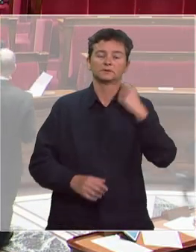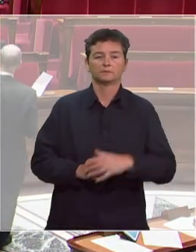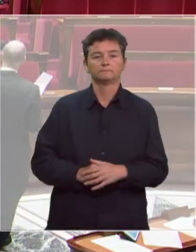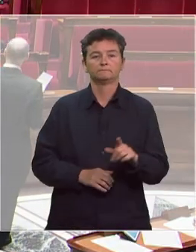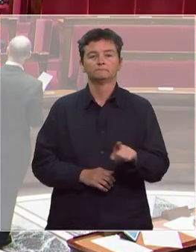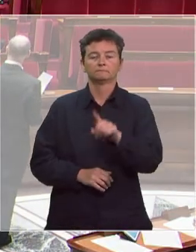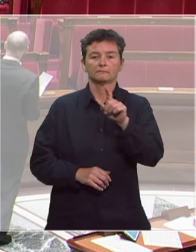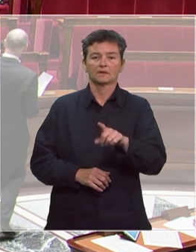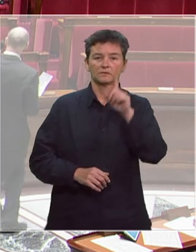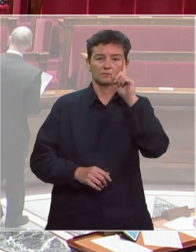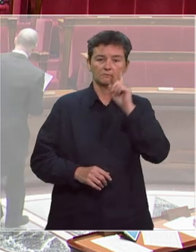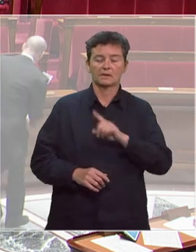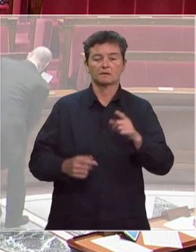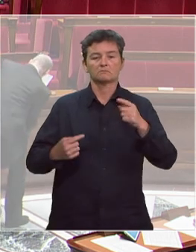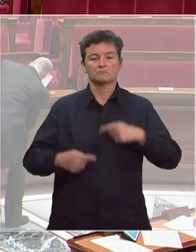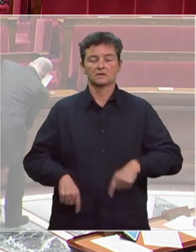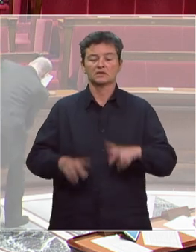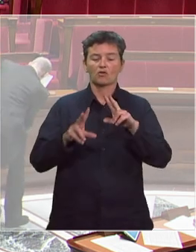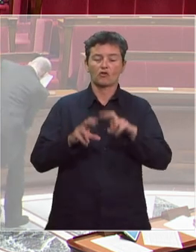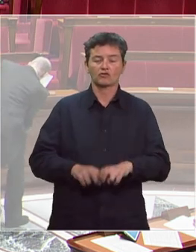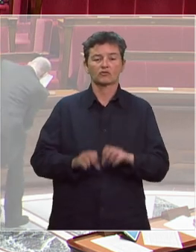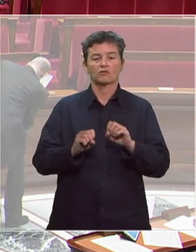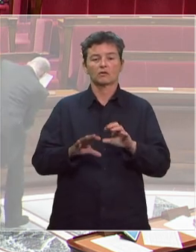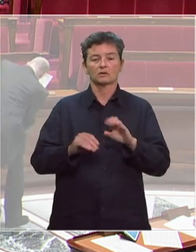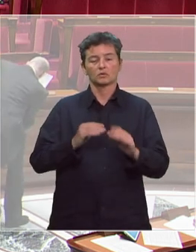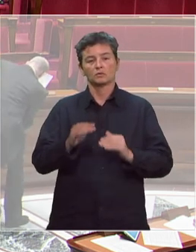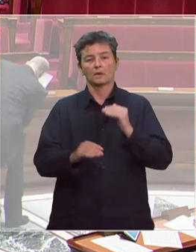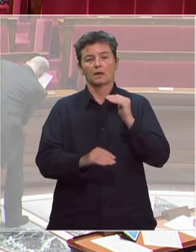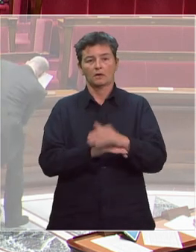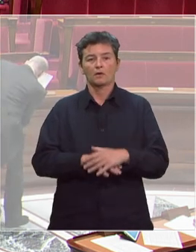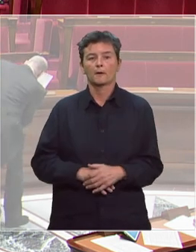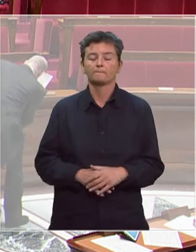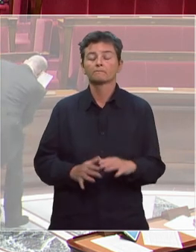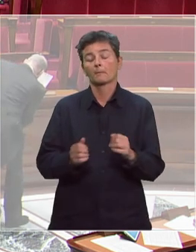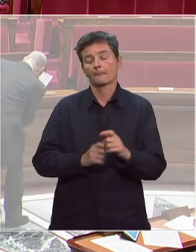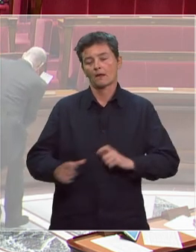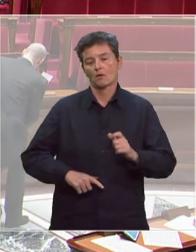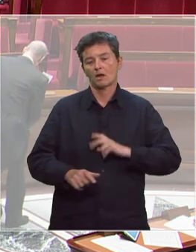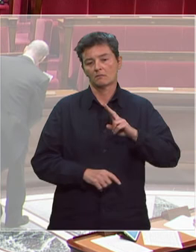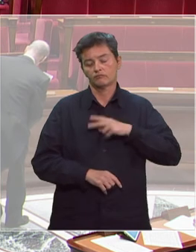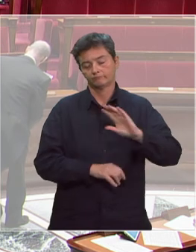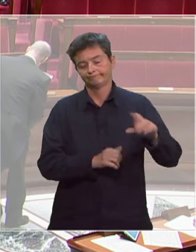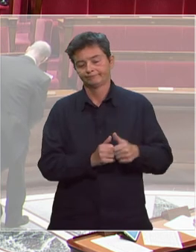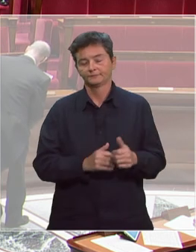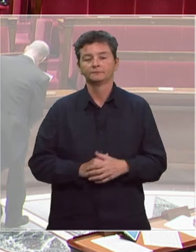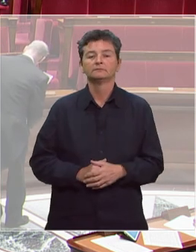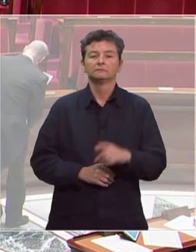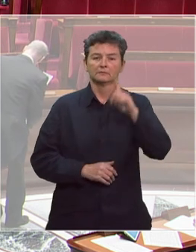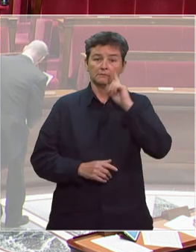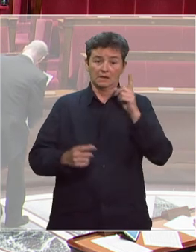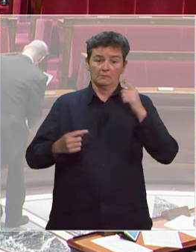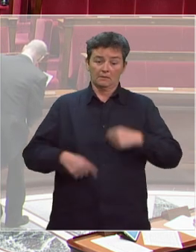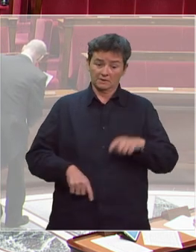s'adresse à madame Frédérique Vidal, ministre de la Recherche et de l'Enseignement supérieur. J'y associe mon collègue François de Rugy. Madame la ministre, les